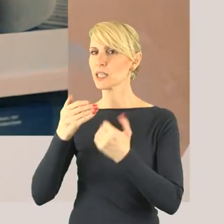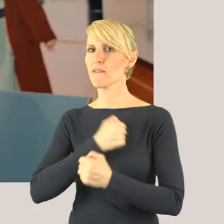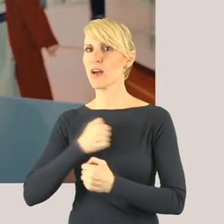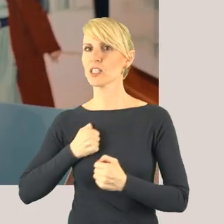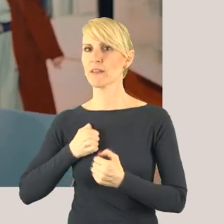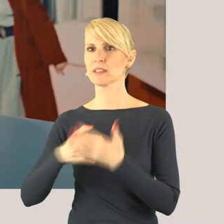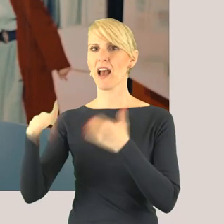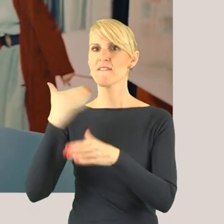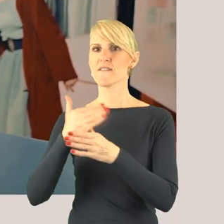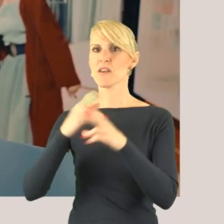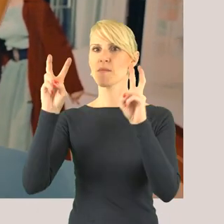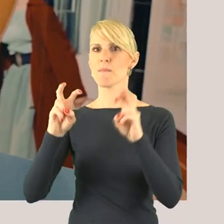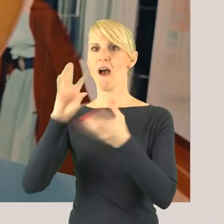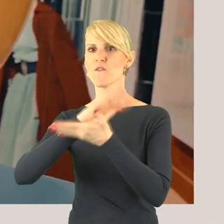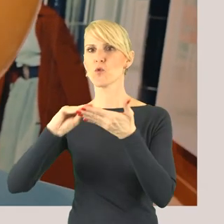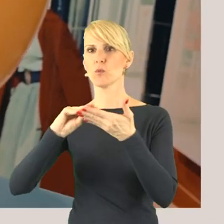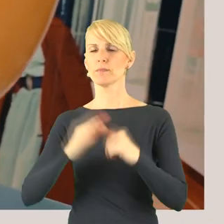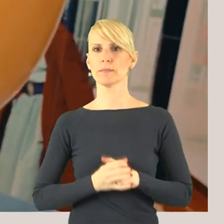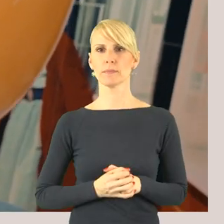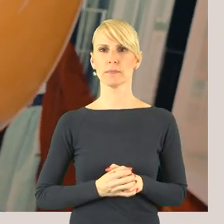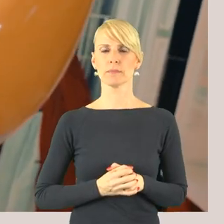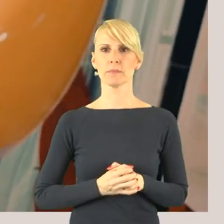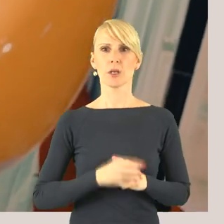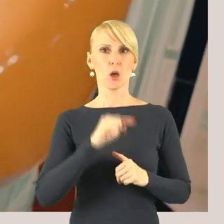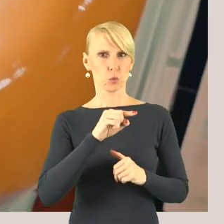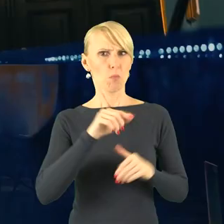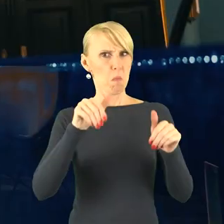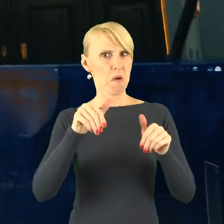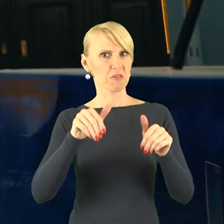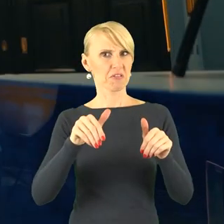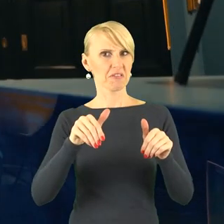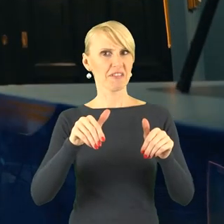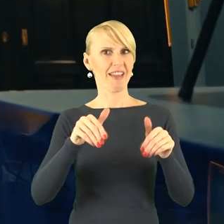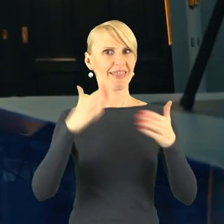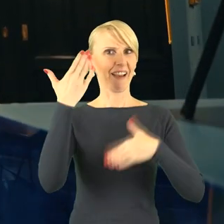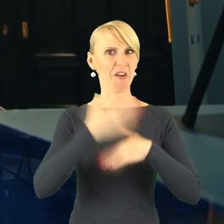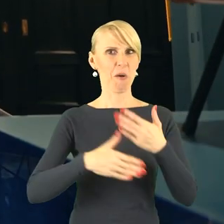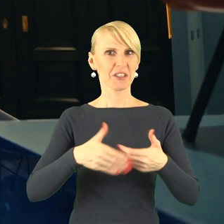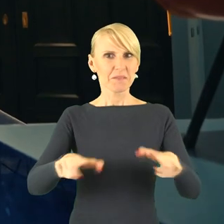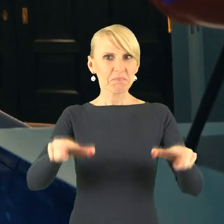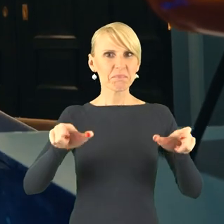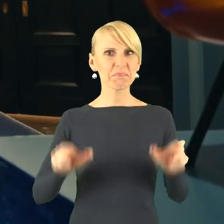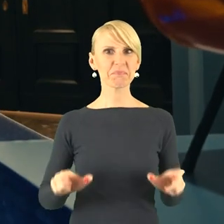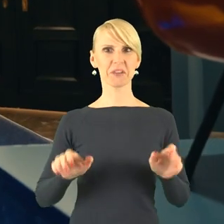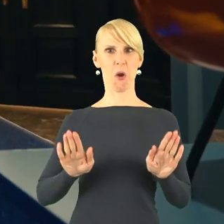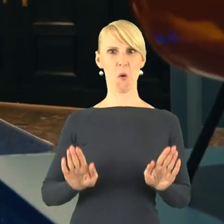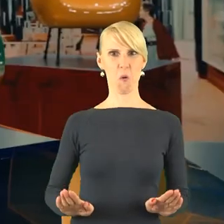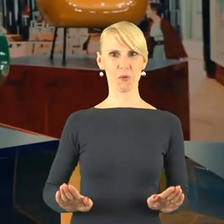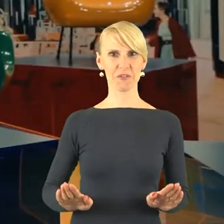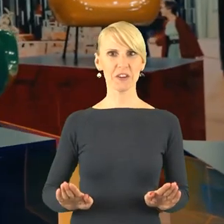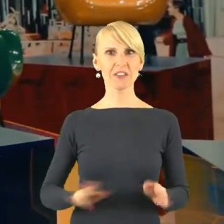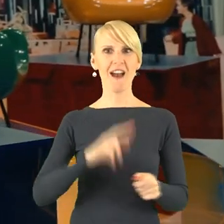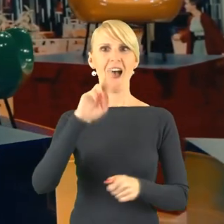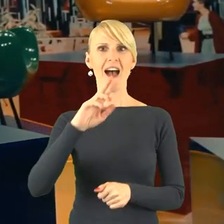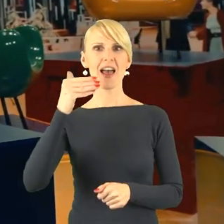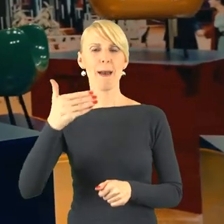designu, które zajęła dzięki warszawskiej firmie wzór. Na zakończenie zwiedzania można usiąść